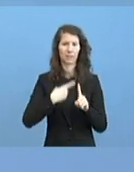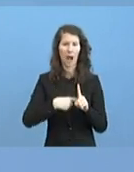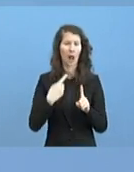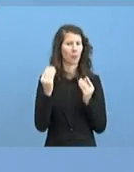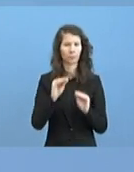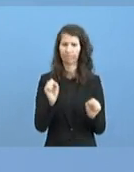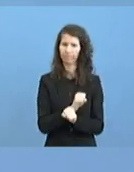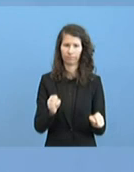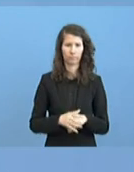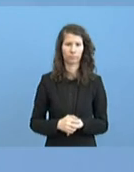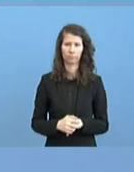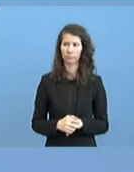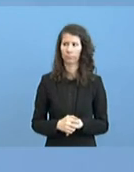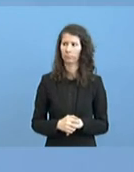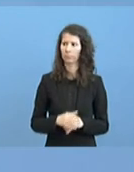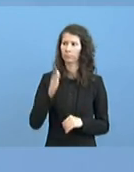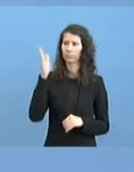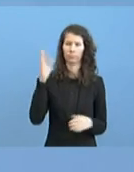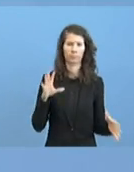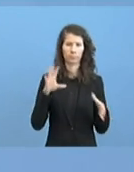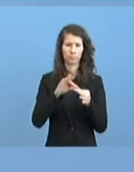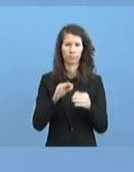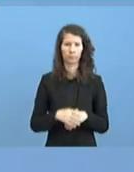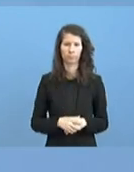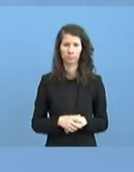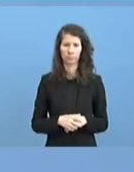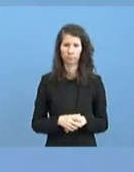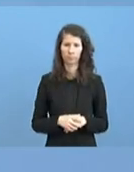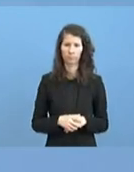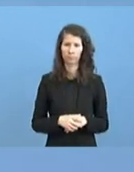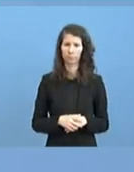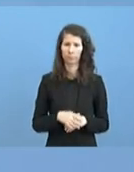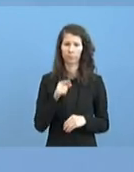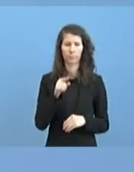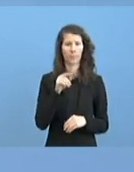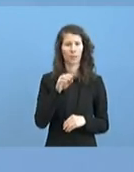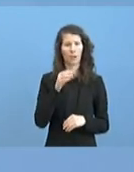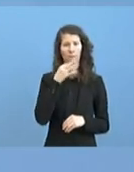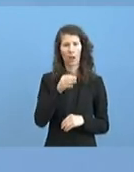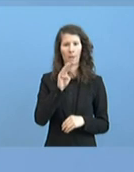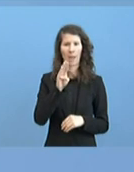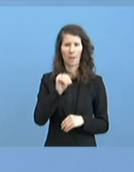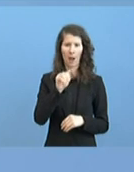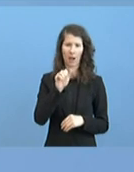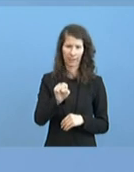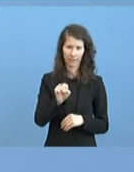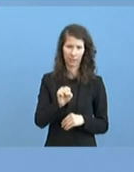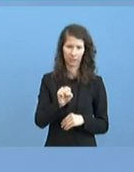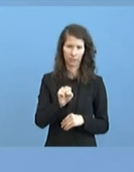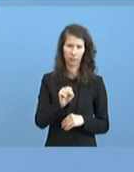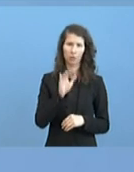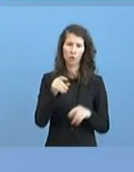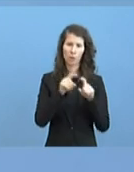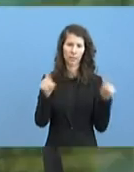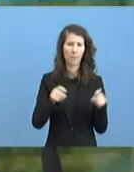Frau Kollegin Datzow? Ja, im weitesten Sinne, die Frage geht ans BMAS zu der Lage von Menschen mit